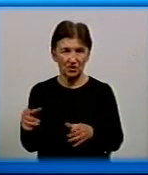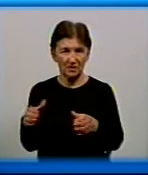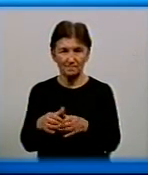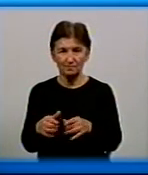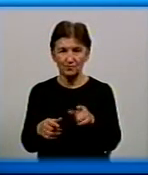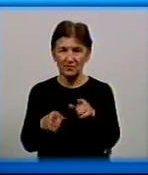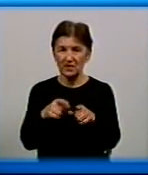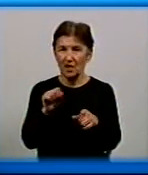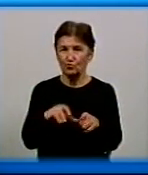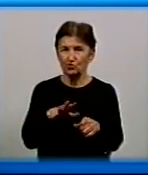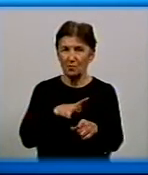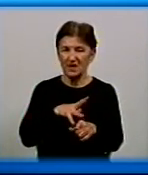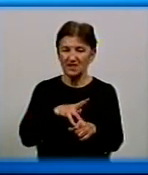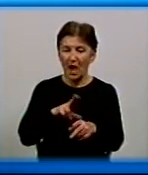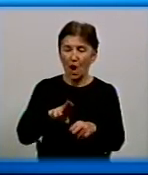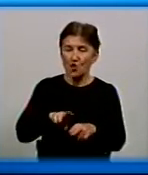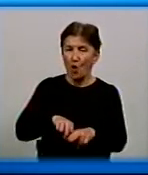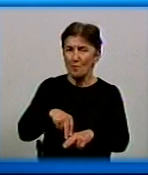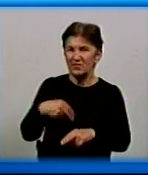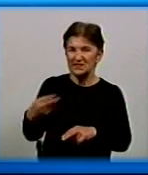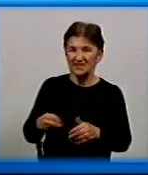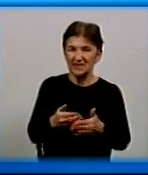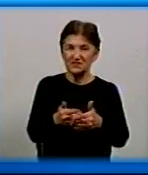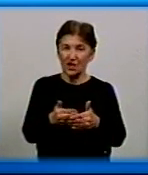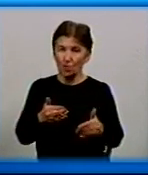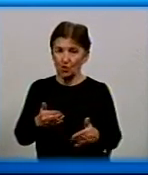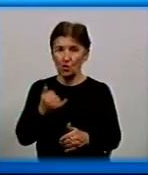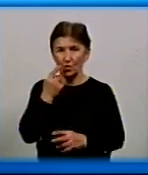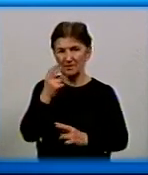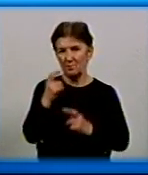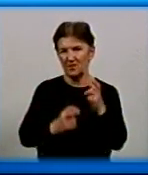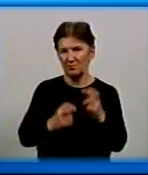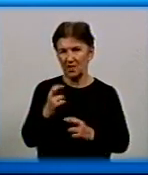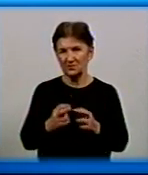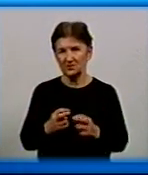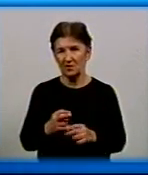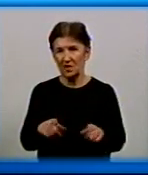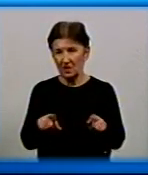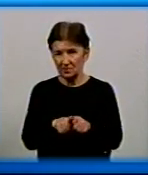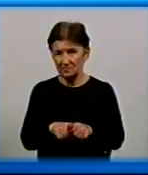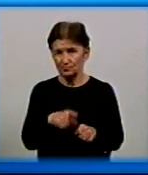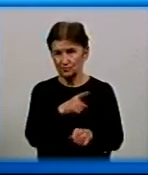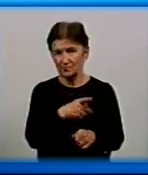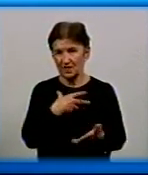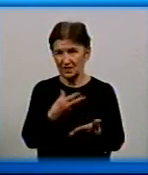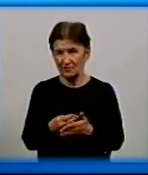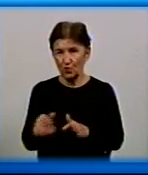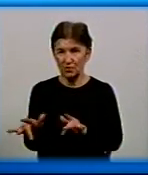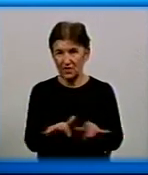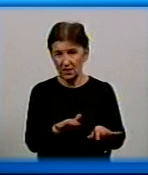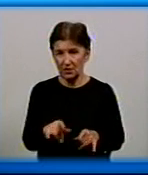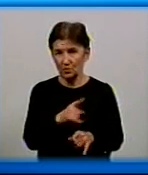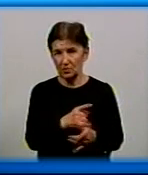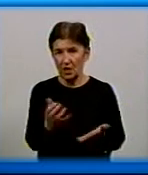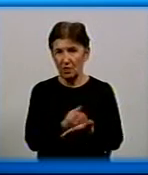неможливо запровадити компенсацію в тарифах до того моменту, поки підприємство не повернуть в комунальну власність. Воно веде сьогодні свою господарську діяльність, отримує